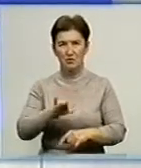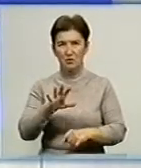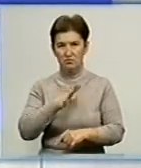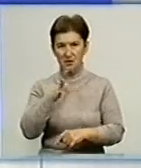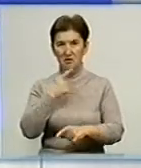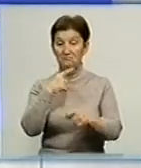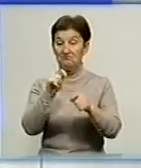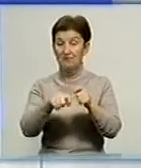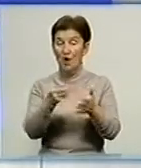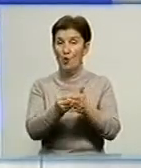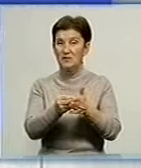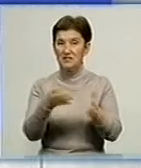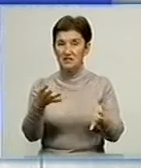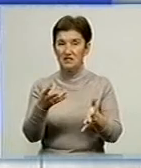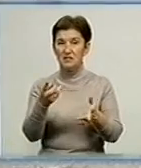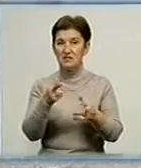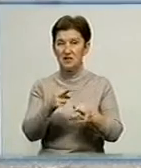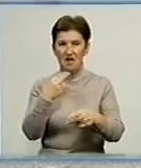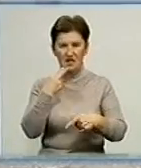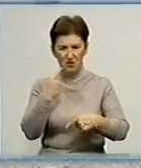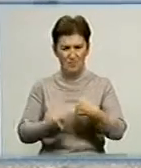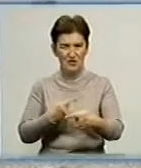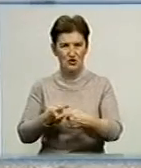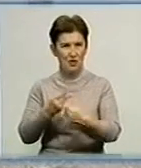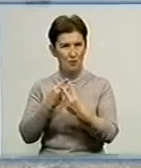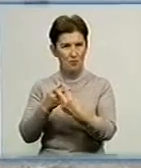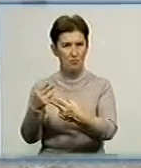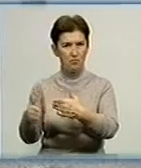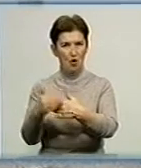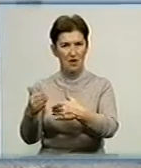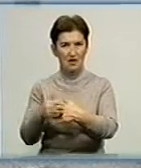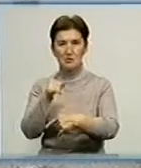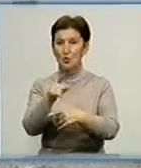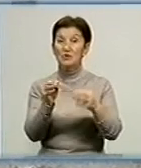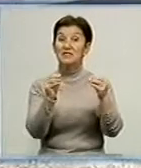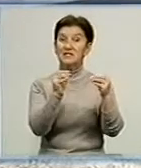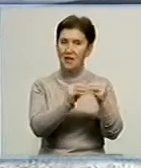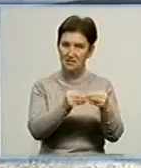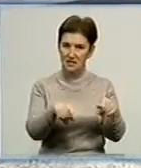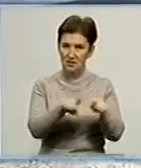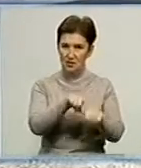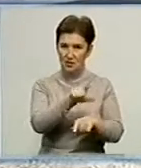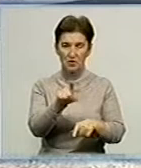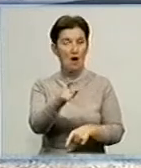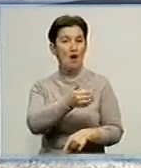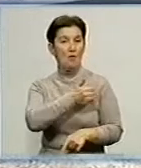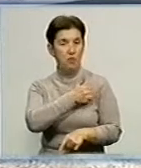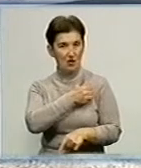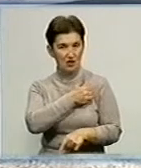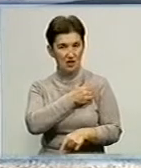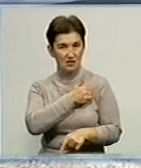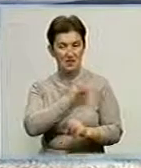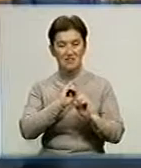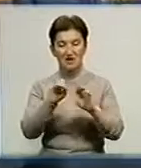незалежне оцінювання серед ув'язнених на довічне покарання. Таких засуджених тут десятеро. Бажання здавати екзамени виявив лише